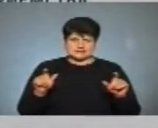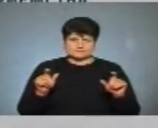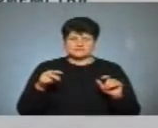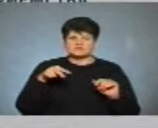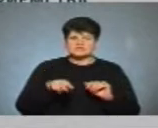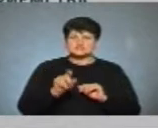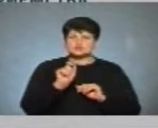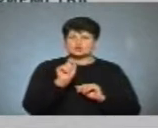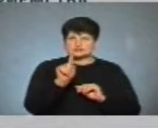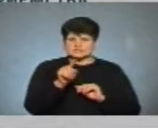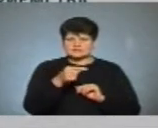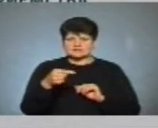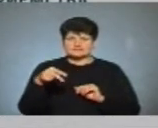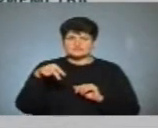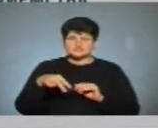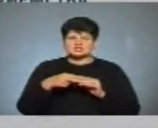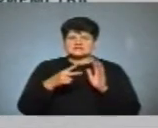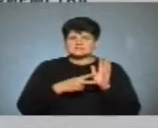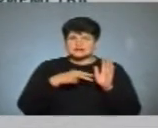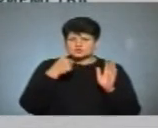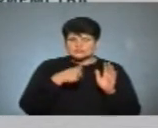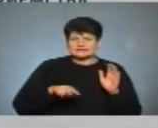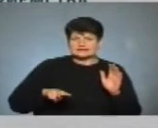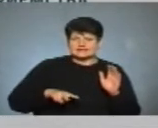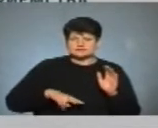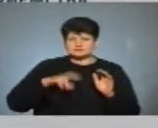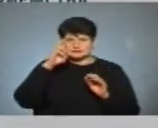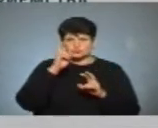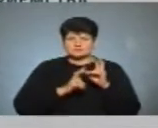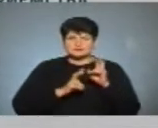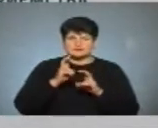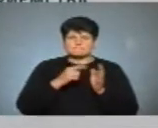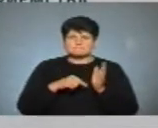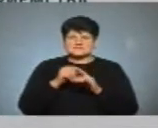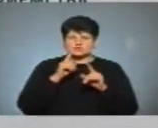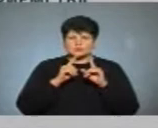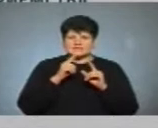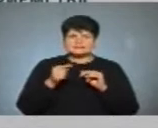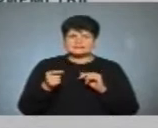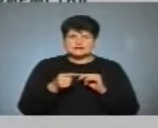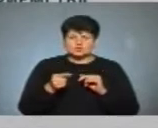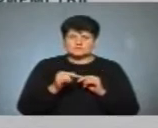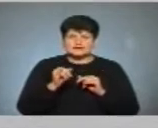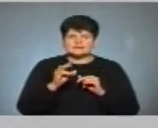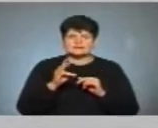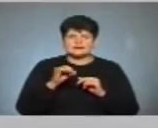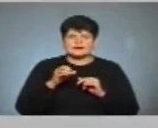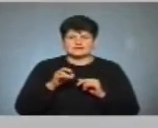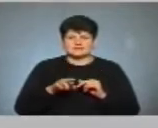2011-2017 роки. Директор комунального підприємства міської ради Тернопіль-Інтеравія.